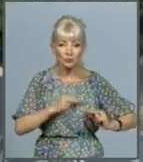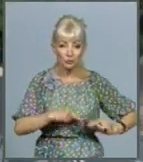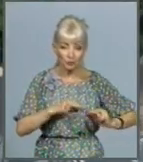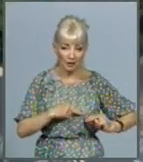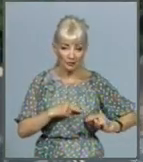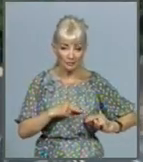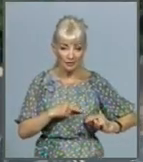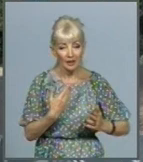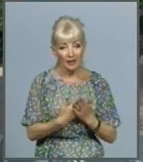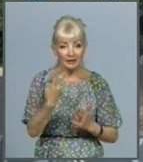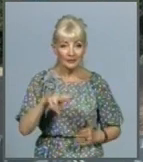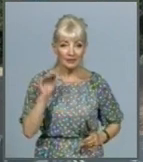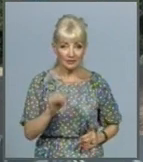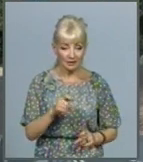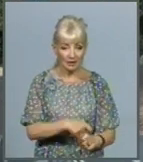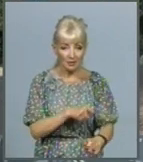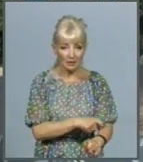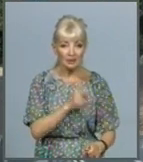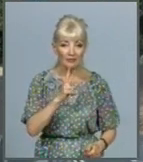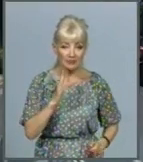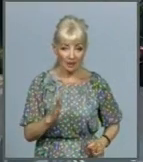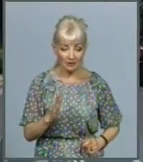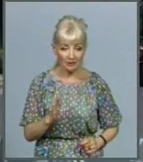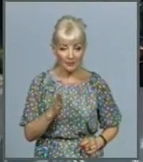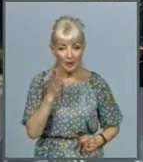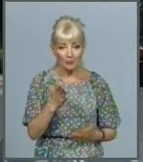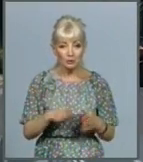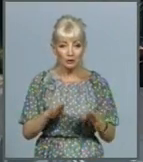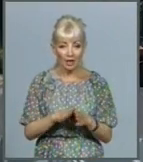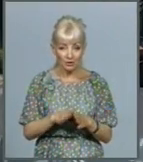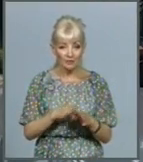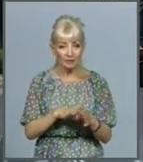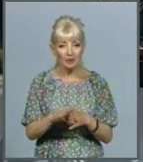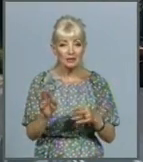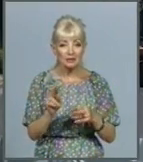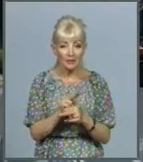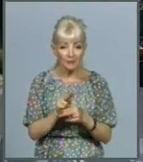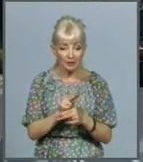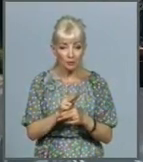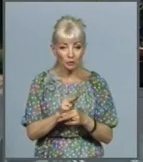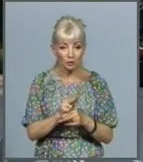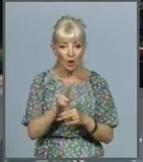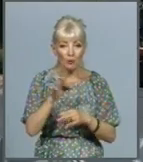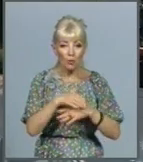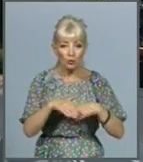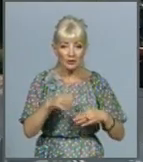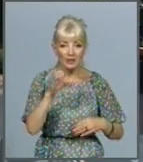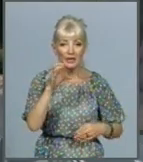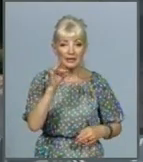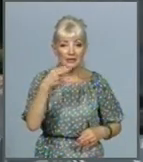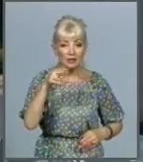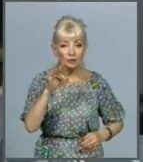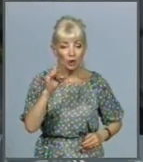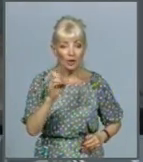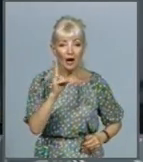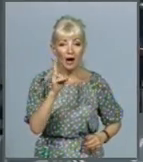тисяч метрів квадратних. Буде також делатися ще один участок дороги по вулиці Сидора Кавпака, порядка 6